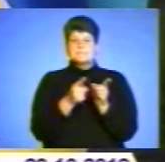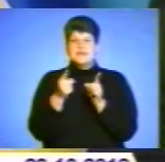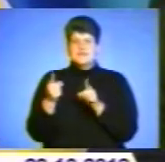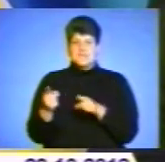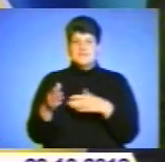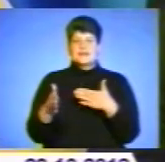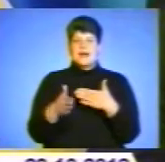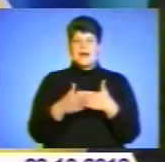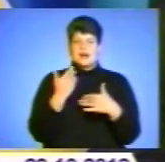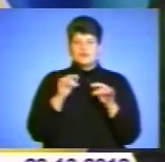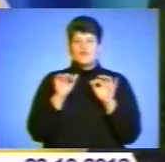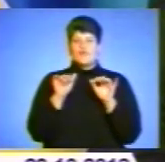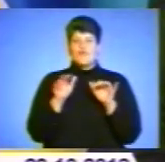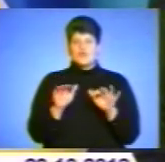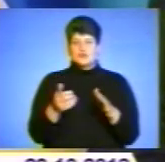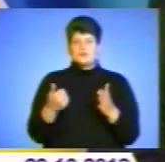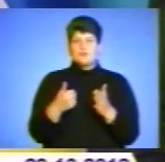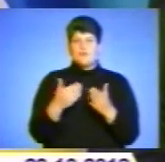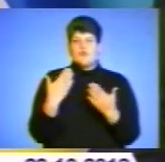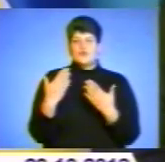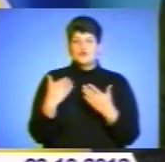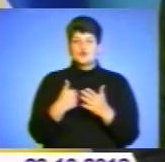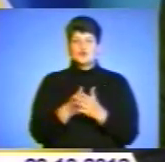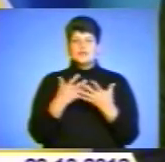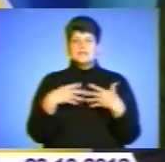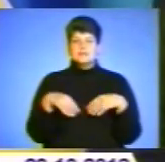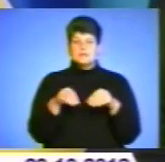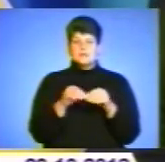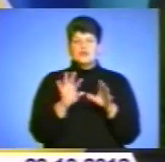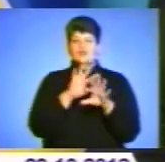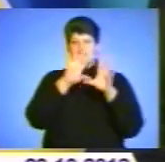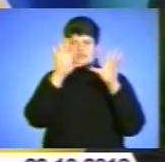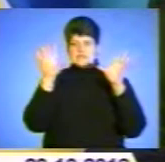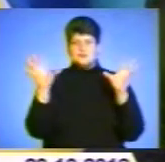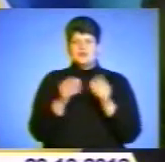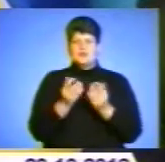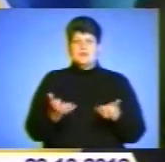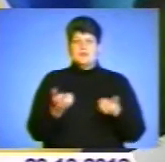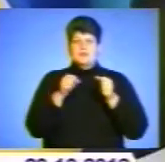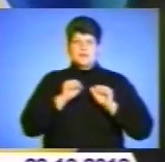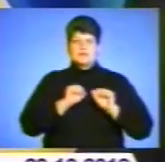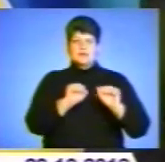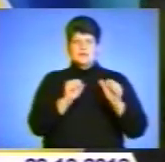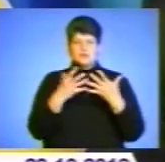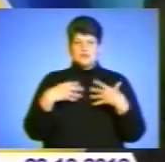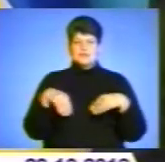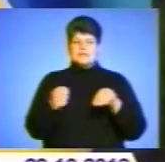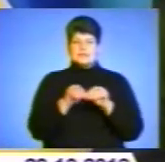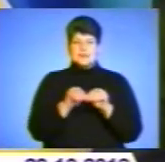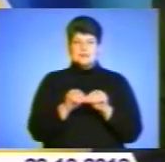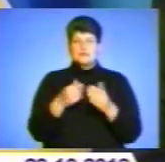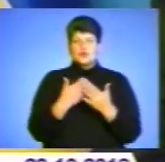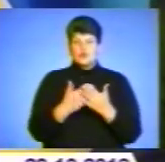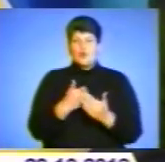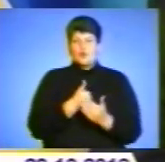караючих функцій по відношенню до сім'ї до всебічної підтримки і захисту сім'ї. Причому, хочу